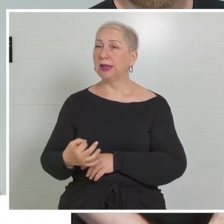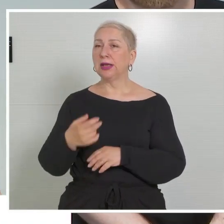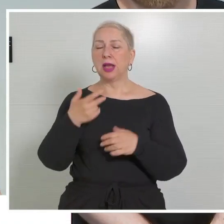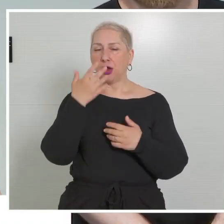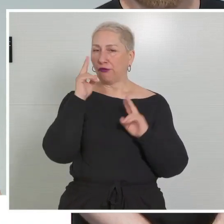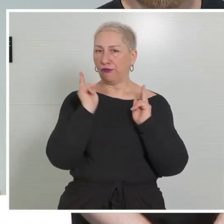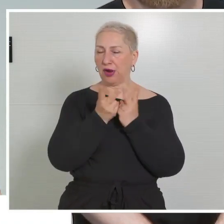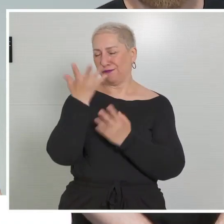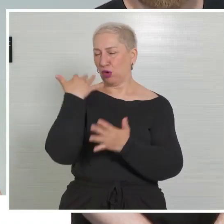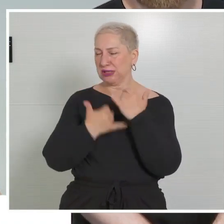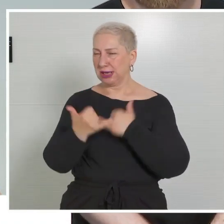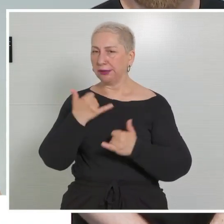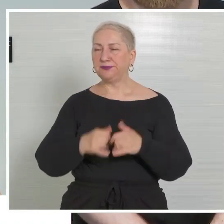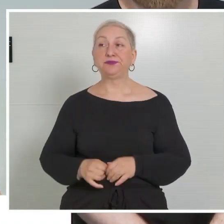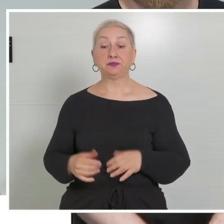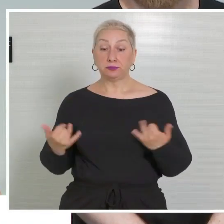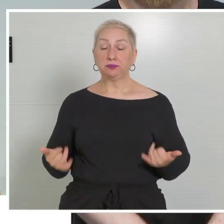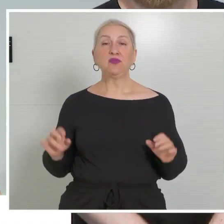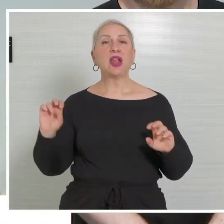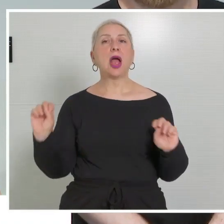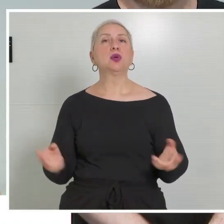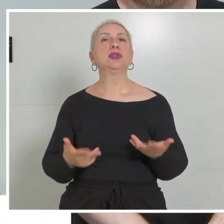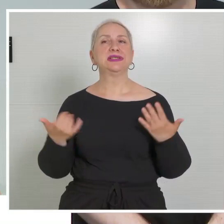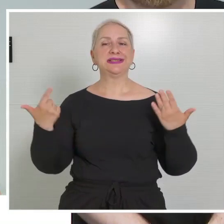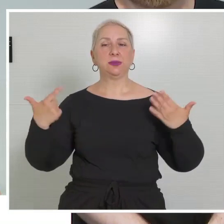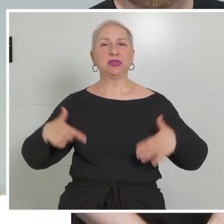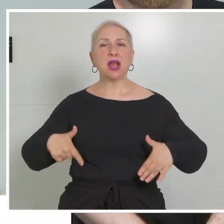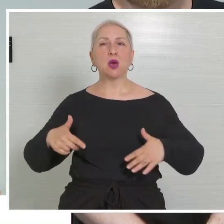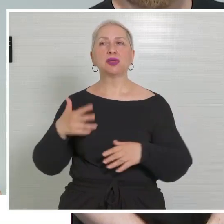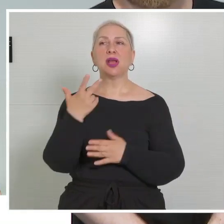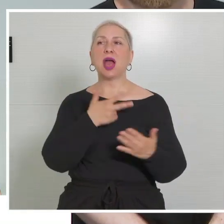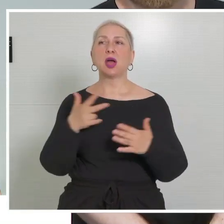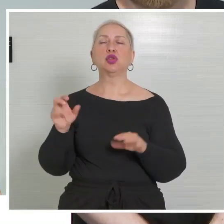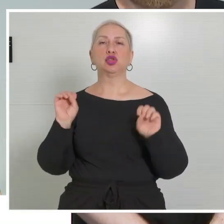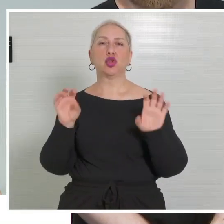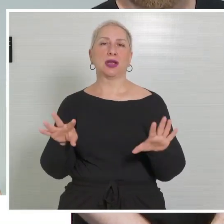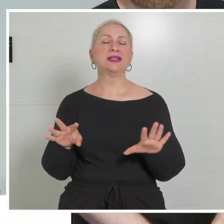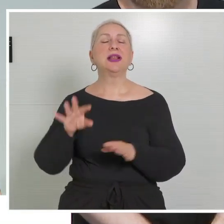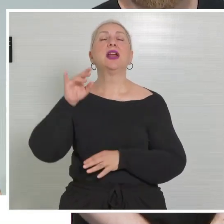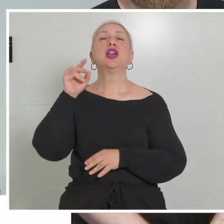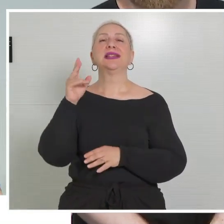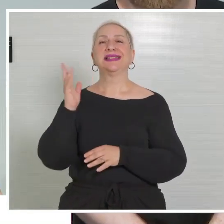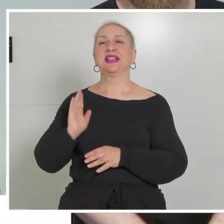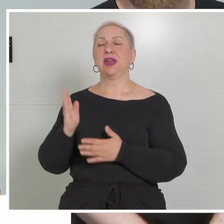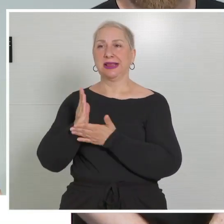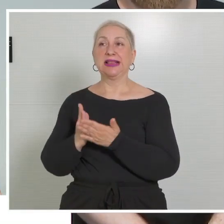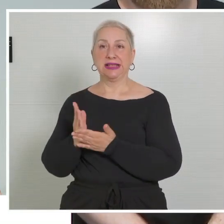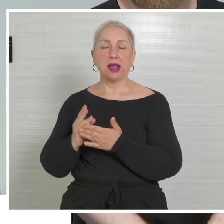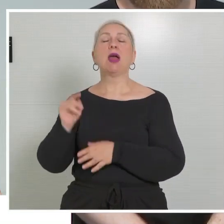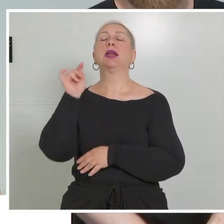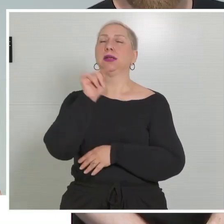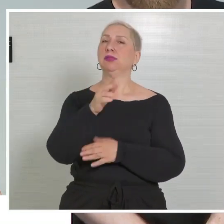Vorjahr vergleicht. Und aktuell befinden sich 7.819 Zivildiener im Dienst. Davon